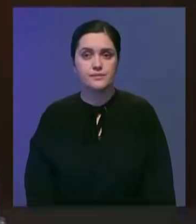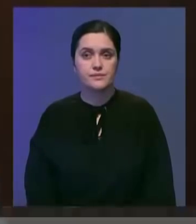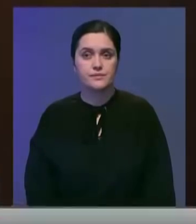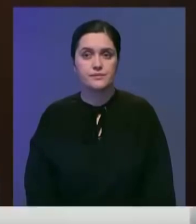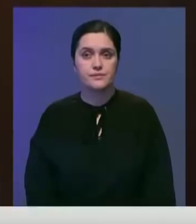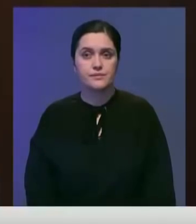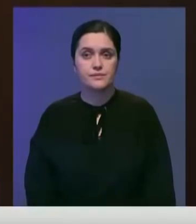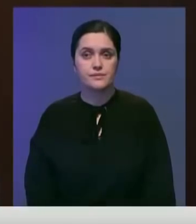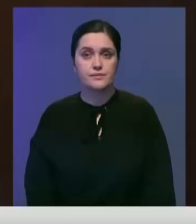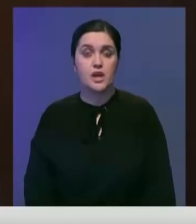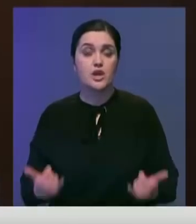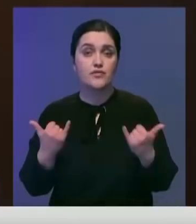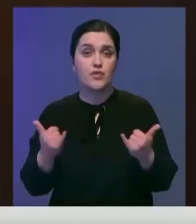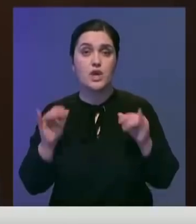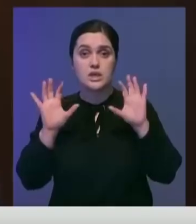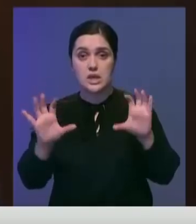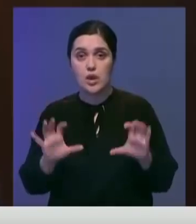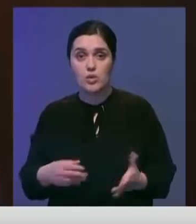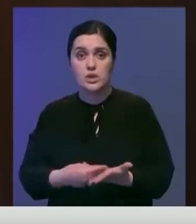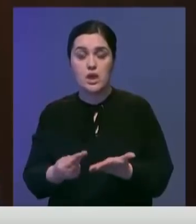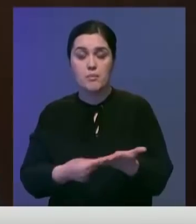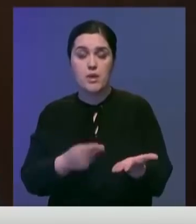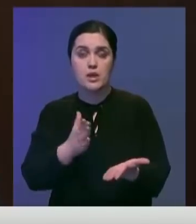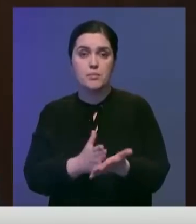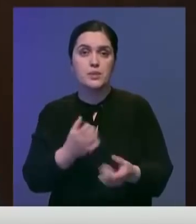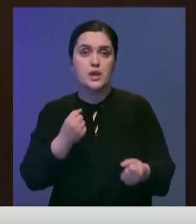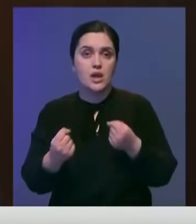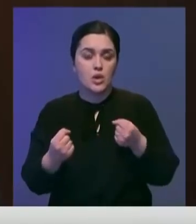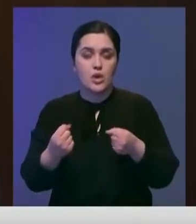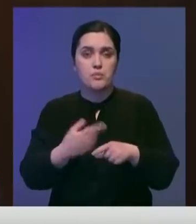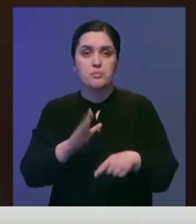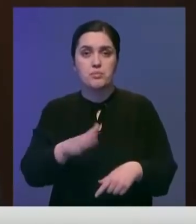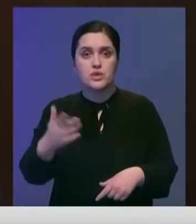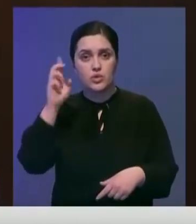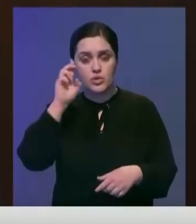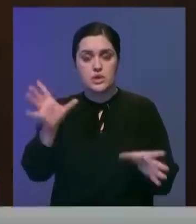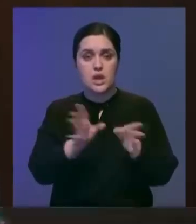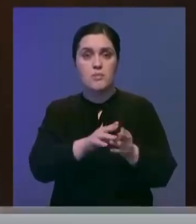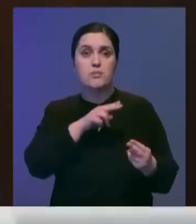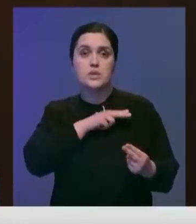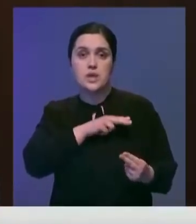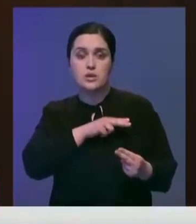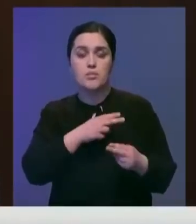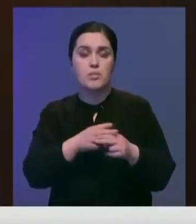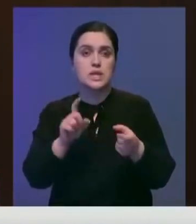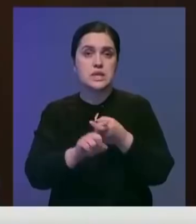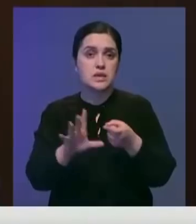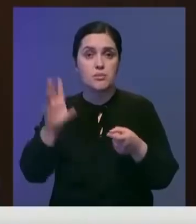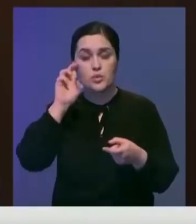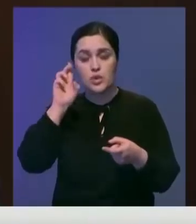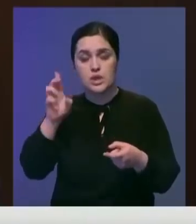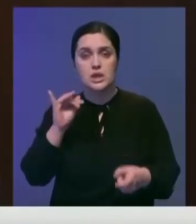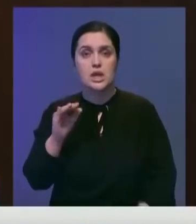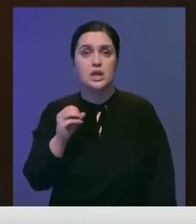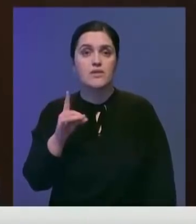Принятые сегодня законы направлены на дальнейшее укрепление межгосударственного сотрудничества в рамках Содружества независимых государств и